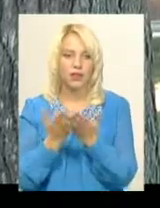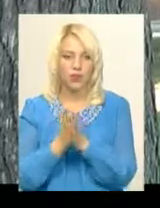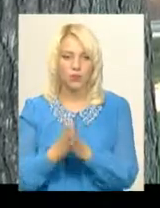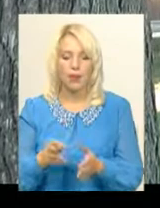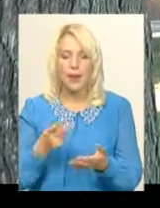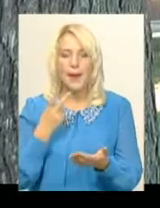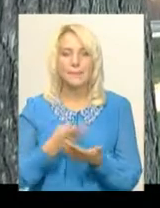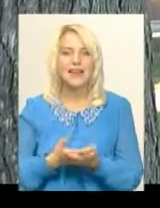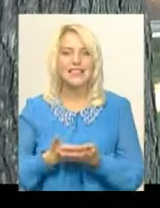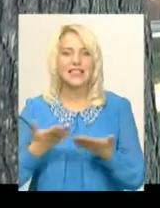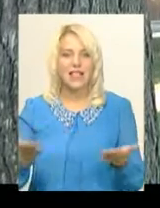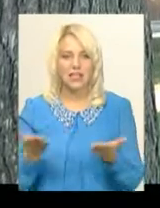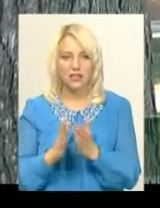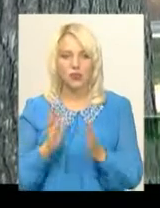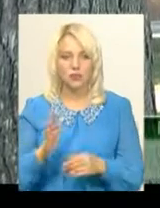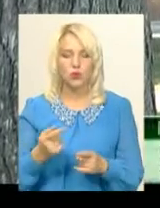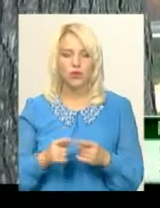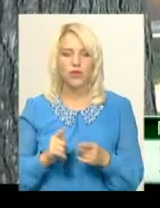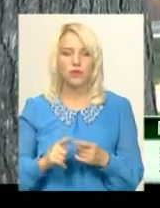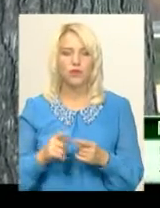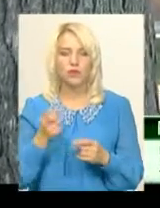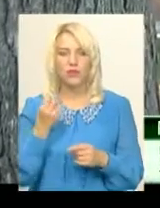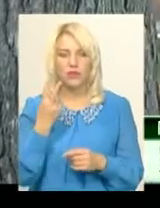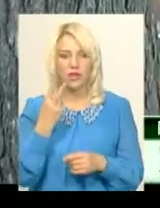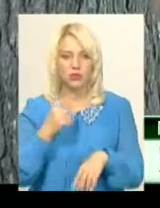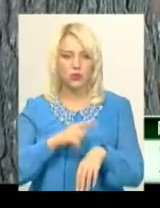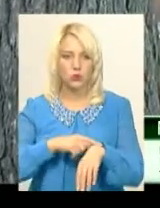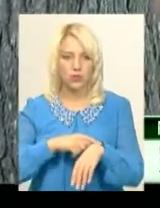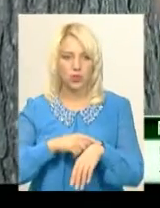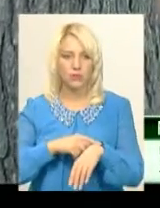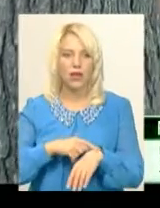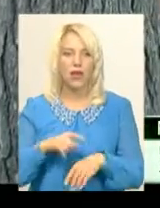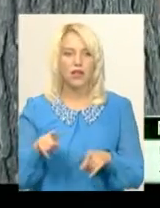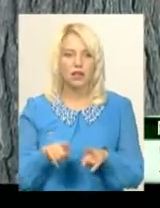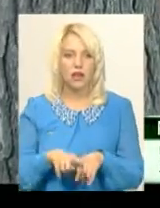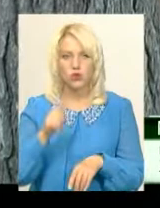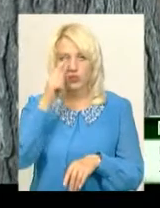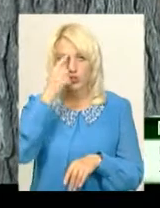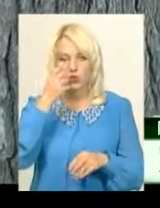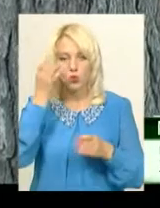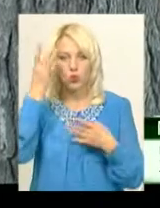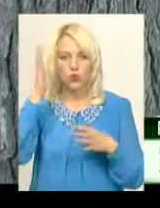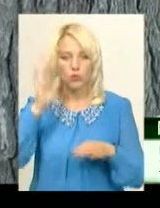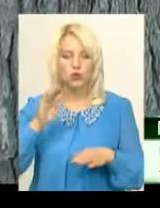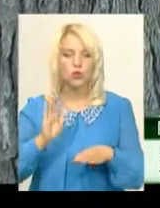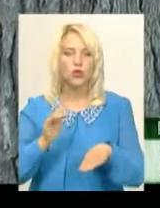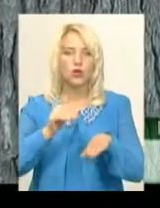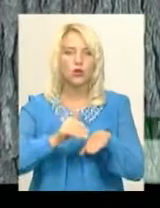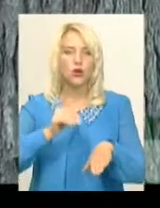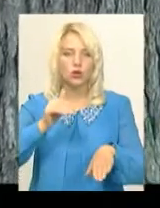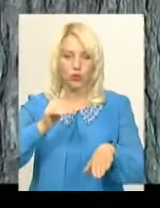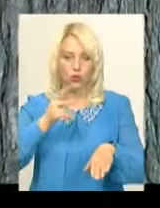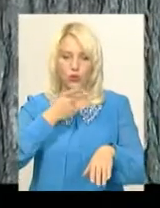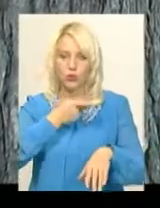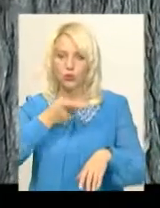книги проходитиме в книгарні «Є», початок о 12-й годині. Також до індійської культури можна буде доторкнутися на